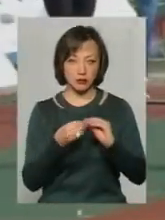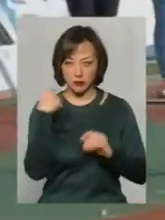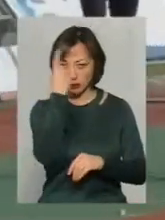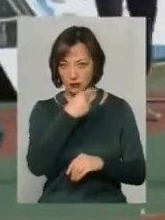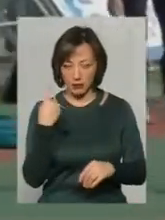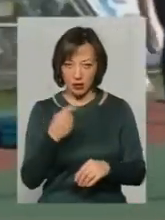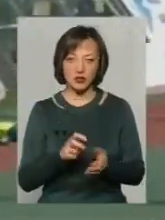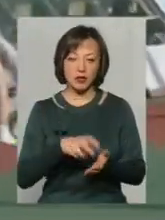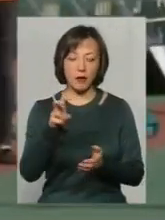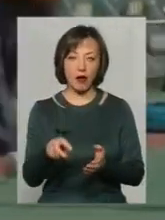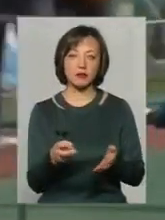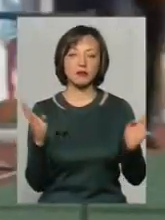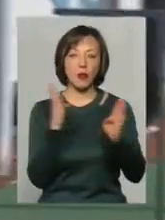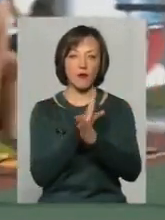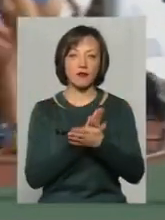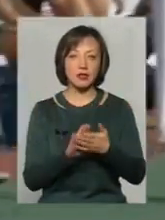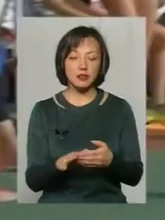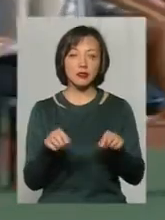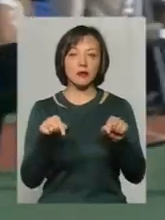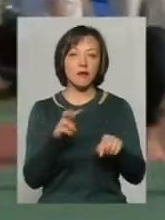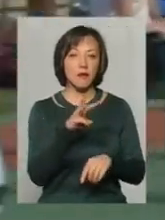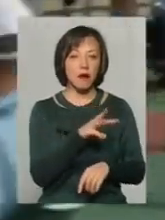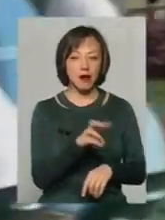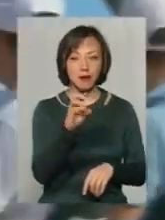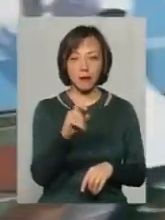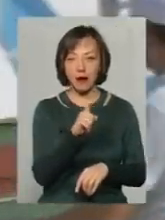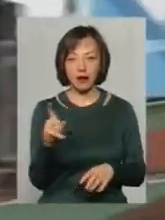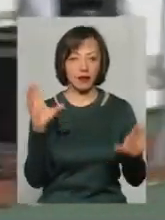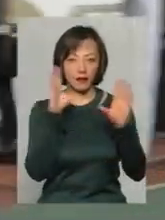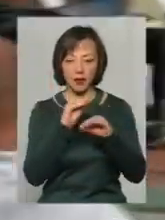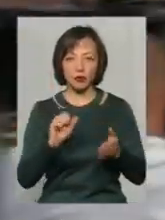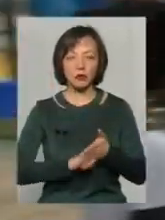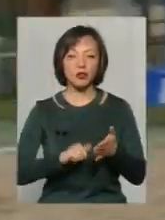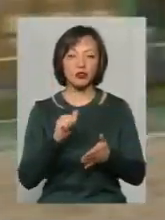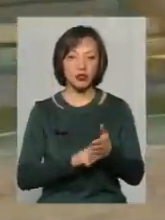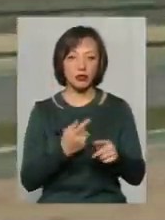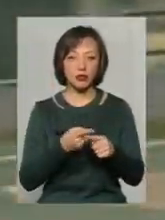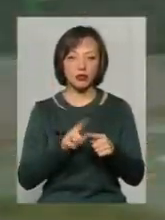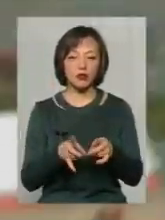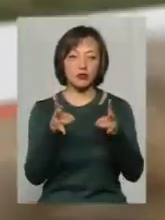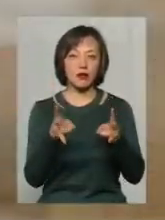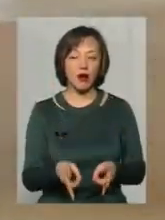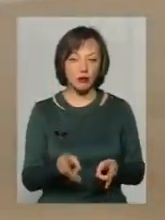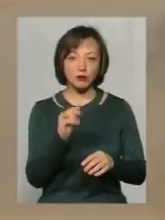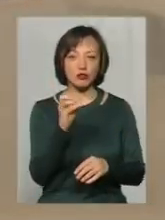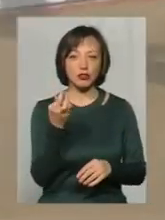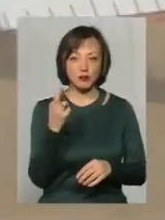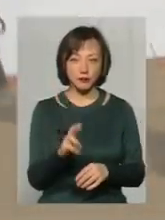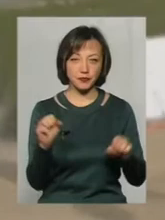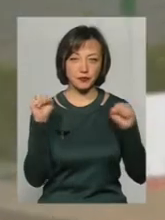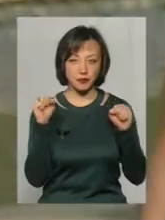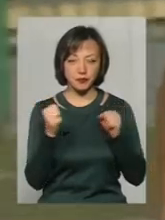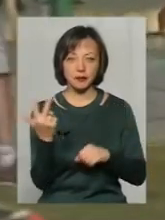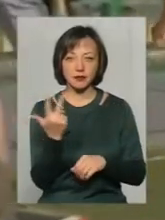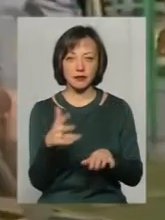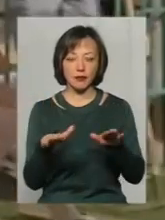у стрибках на свіжому повітрі Марині Бех цьогоріч не вдалося. Причину тому, пояснює атлетка, травми. У червні спортсменка стала третєю